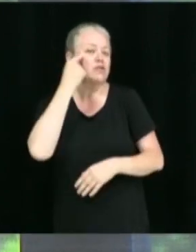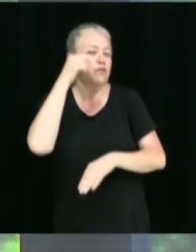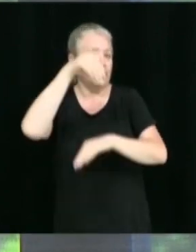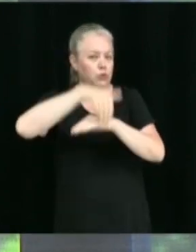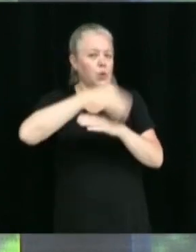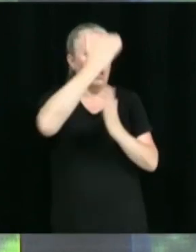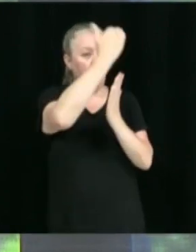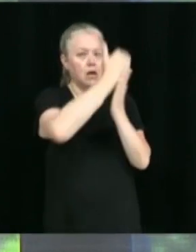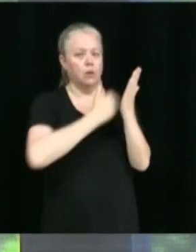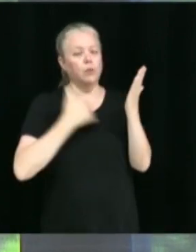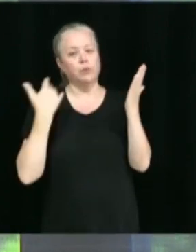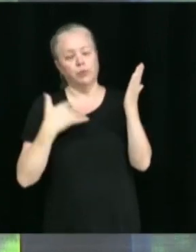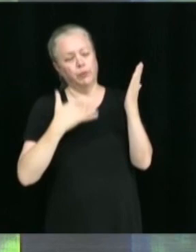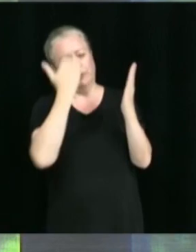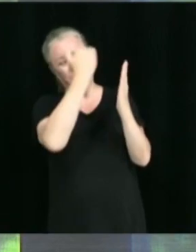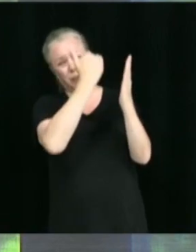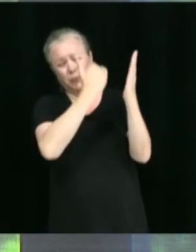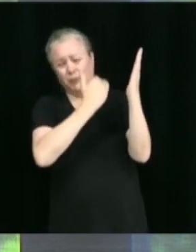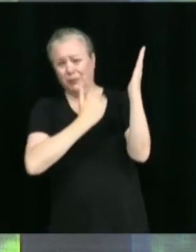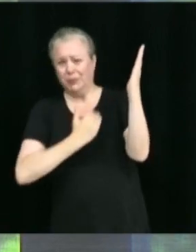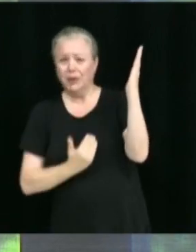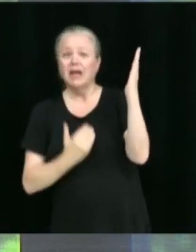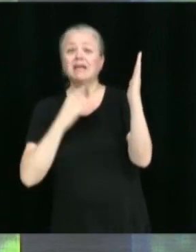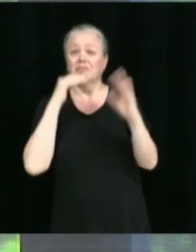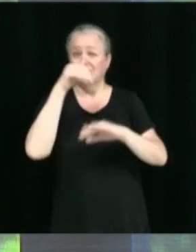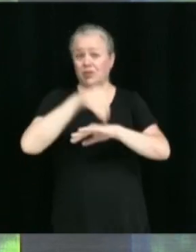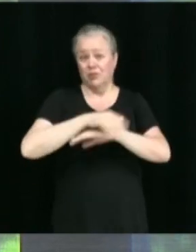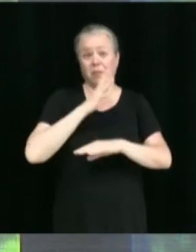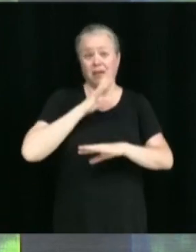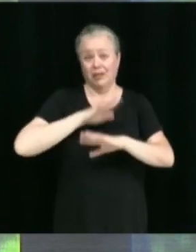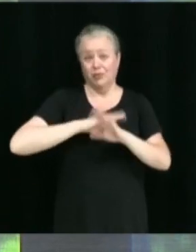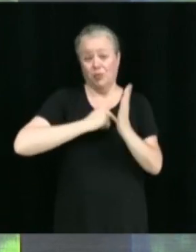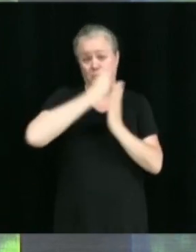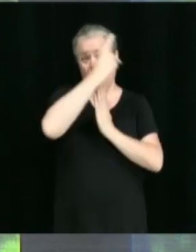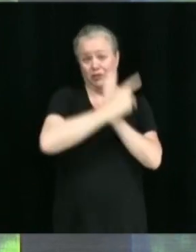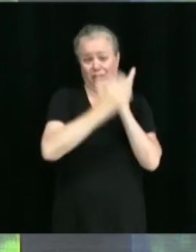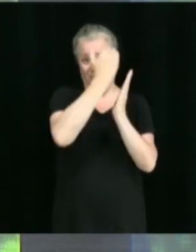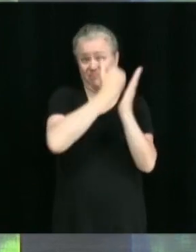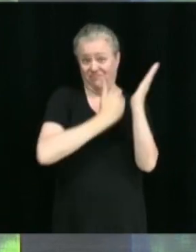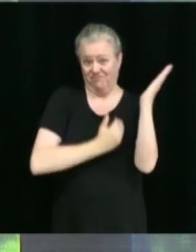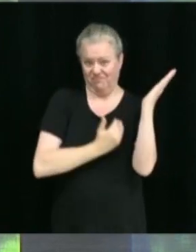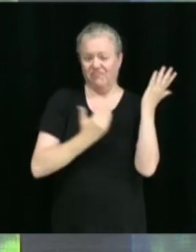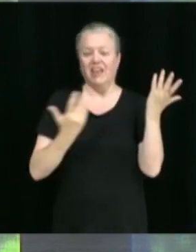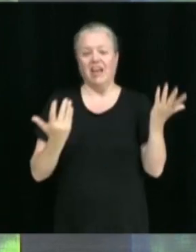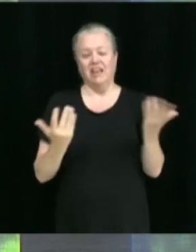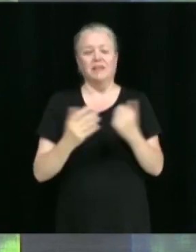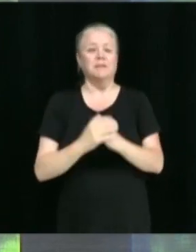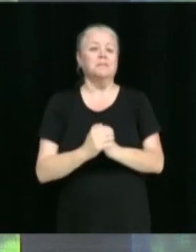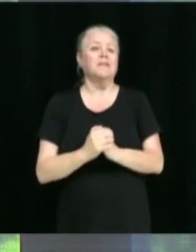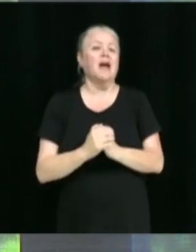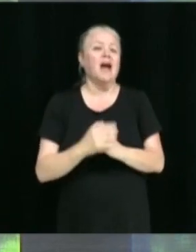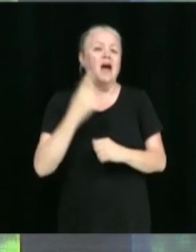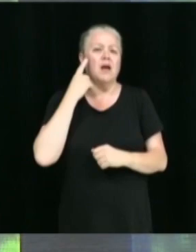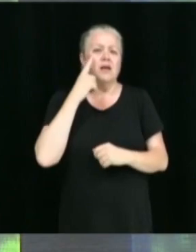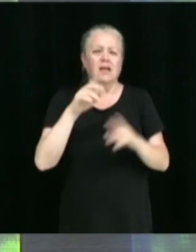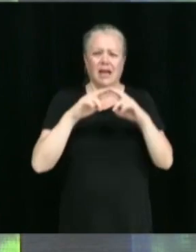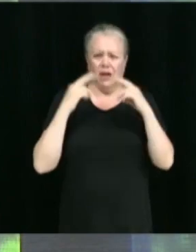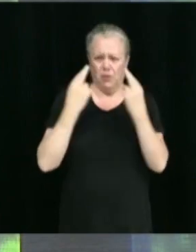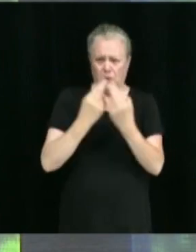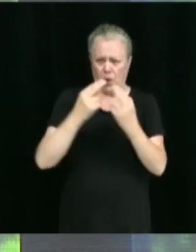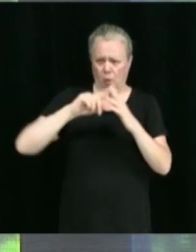une fois très bien garni, signe qu'il plusieurs projets qui sont en branle. Alors peut-être pour débuter la séance, j'aurais besoin d'un